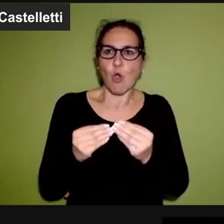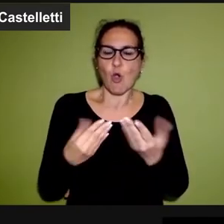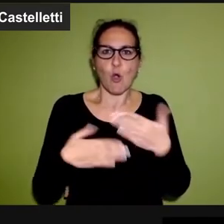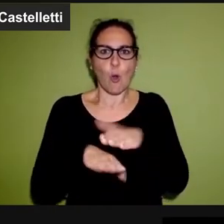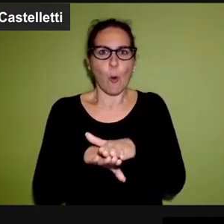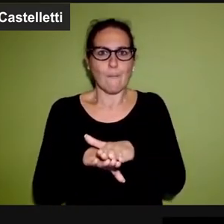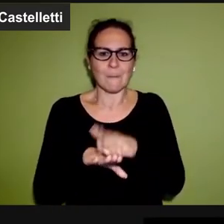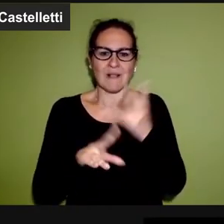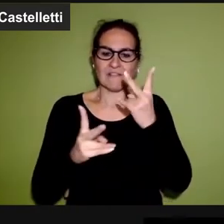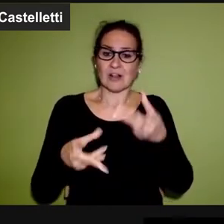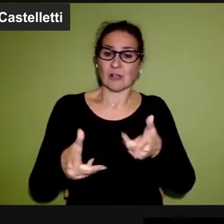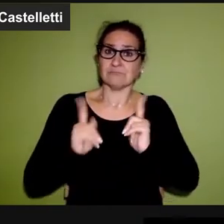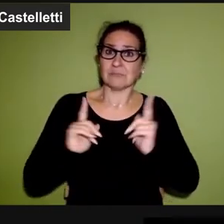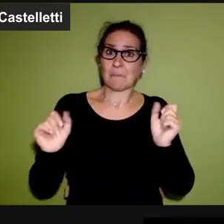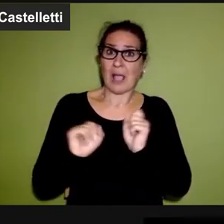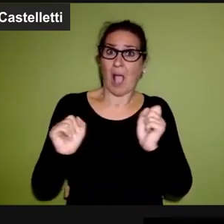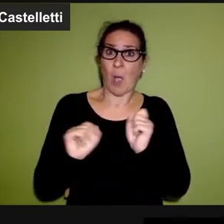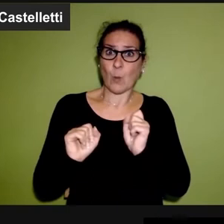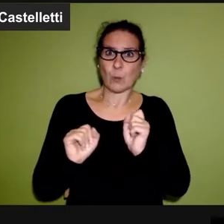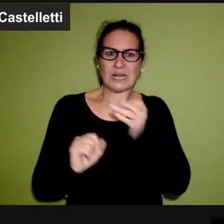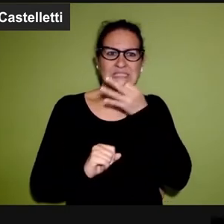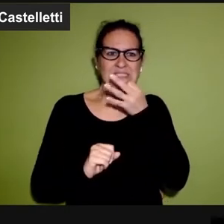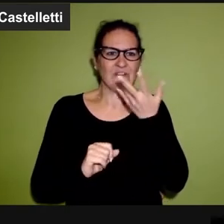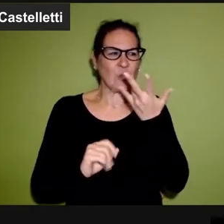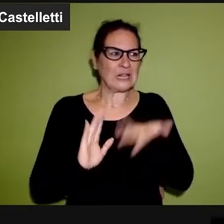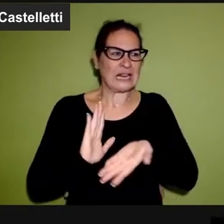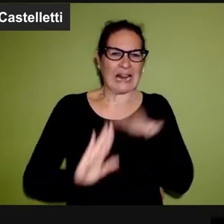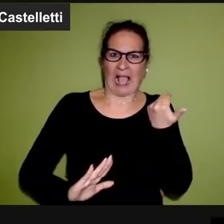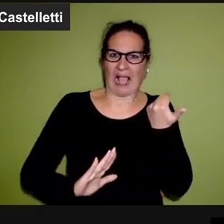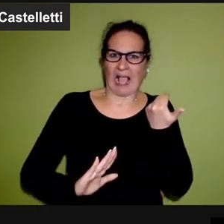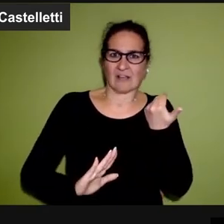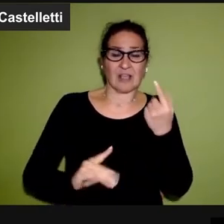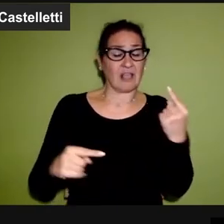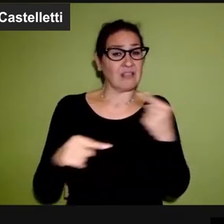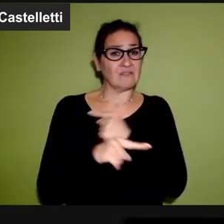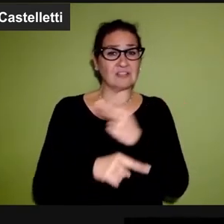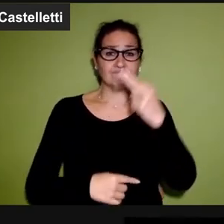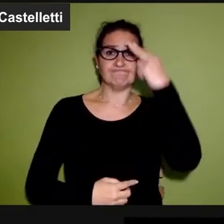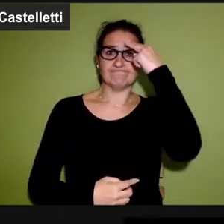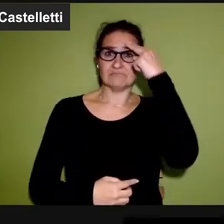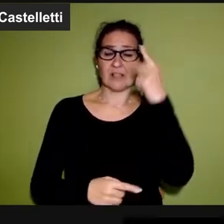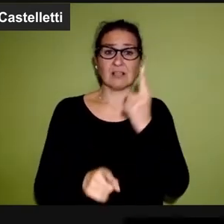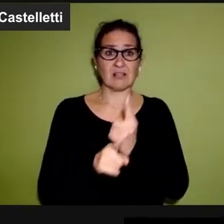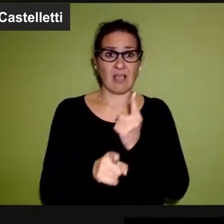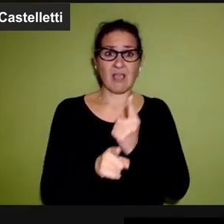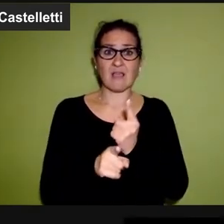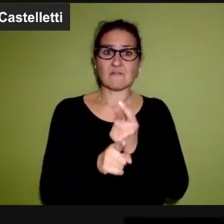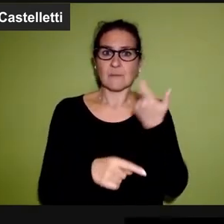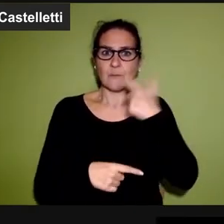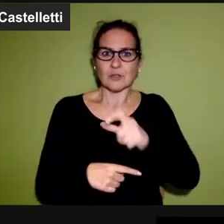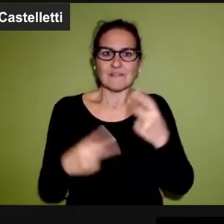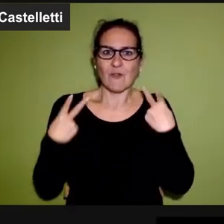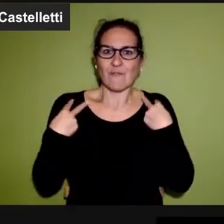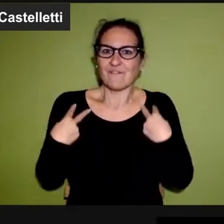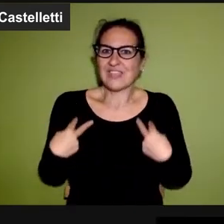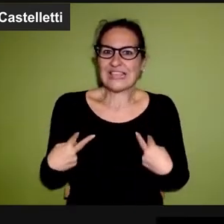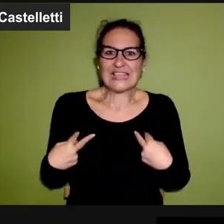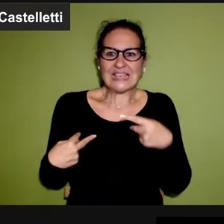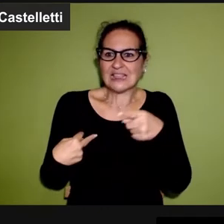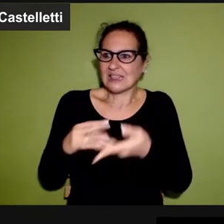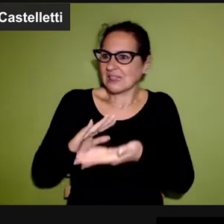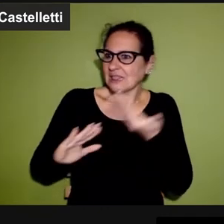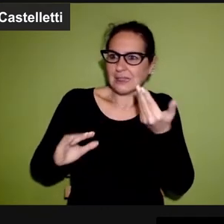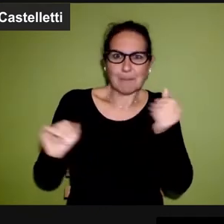morte ci fa paura e cerchiamo di rimuoverla dall'orizzonte della nostra esistenza. Dovremmo invece tenerla sempre presente, perché nell